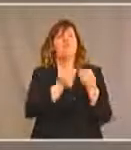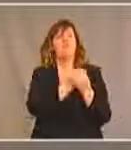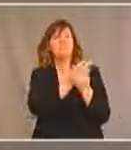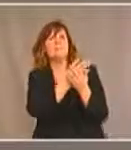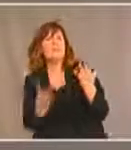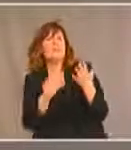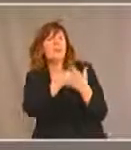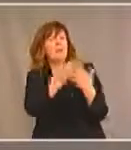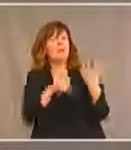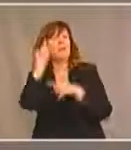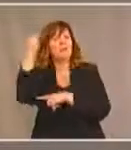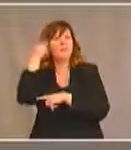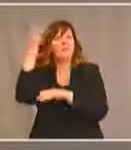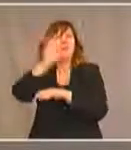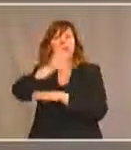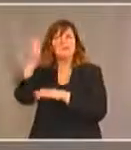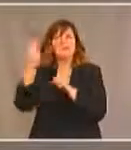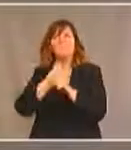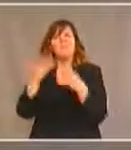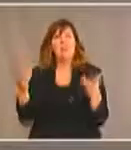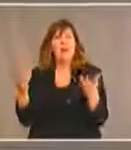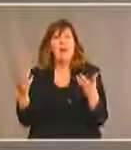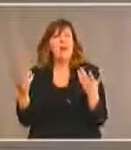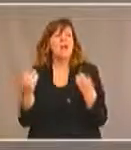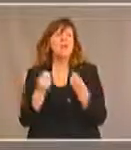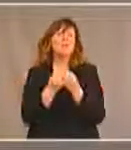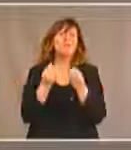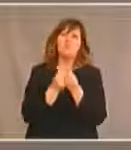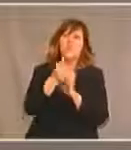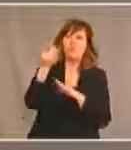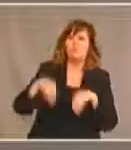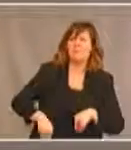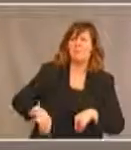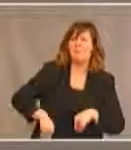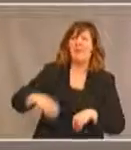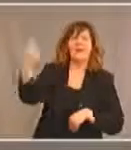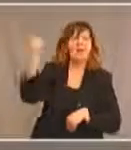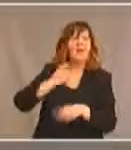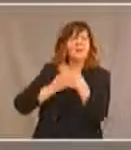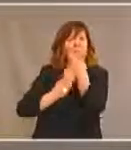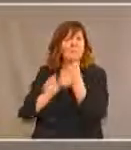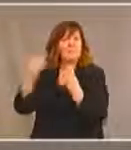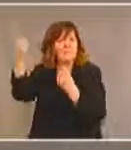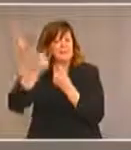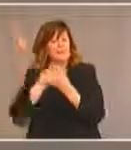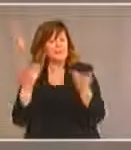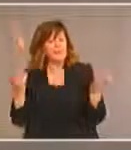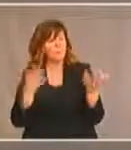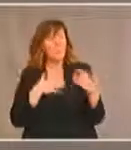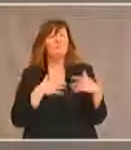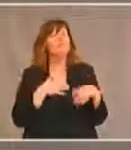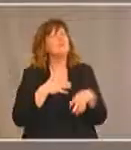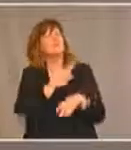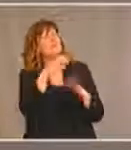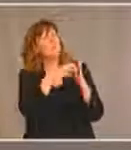gouvernement du Canada. Plusieurs collègues d'autres ministères m'ont demandé si notre texte de loi